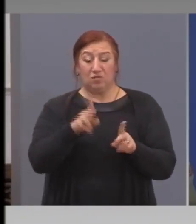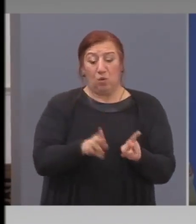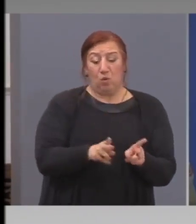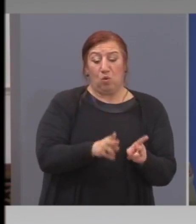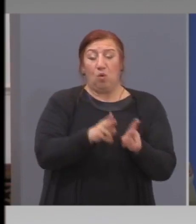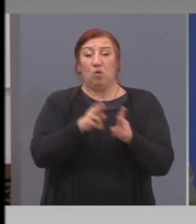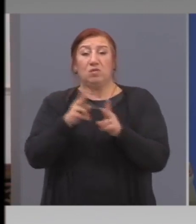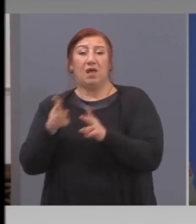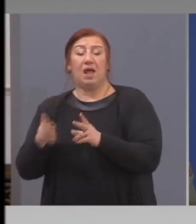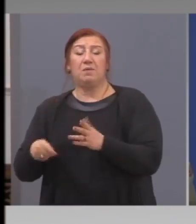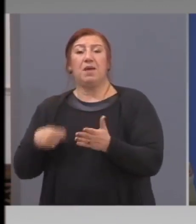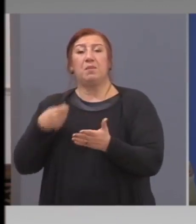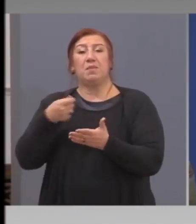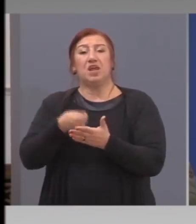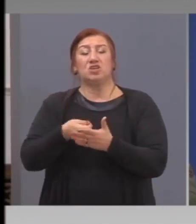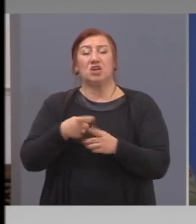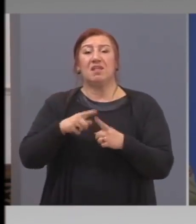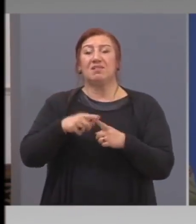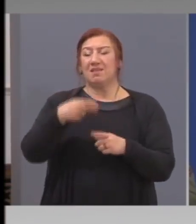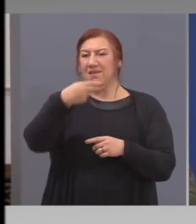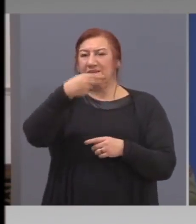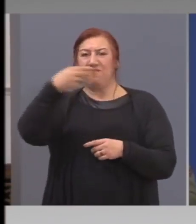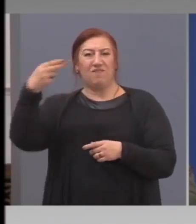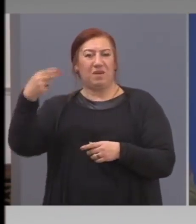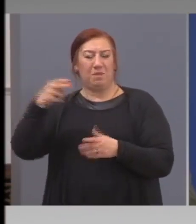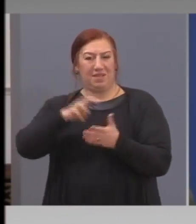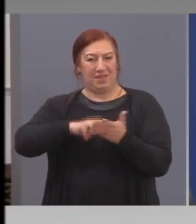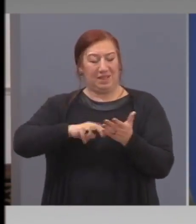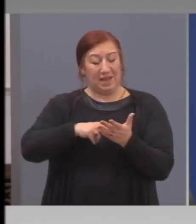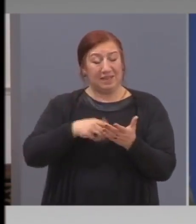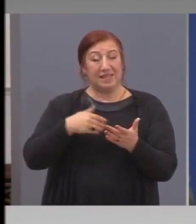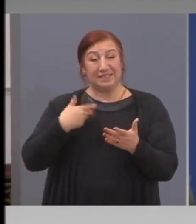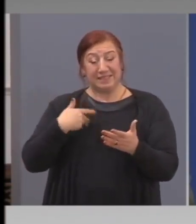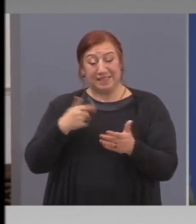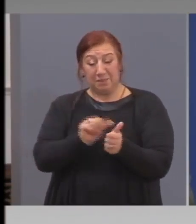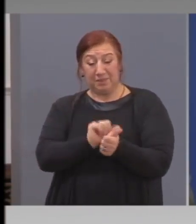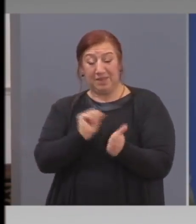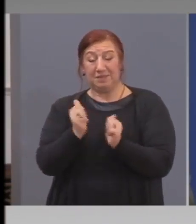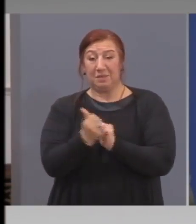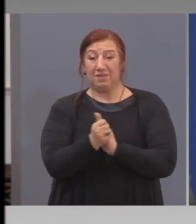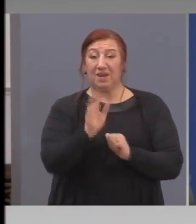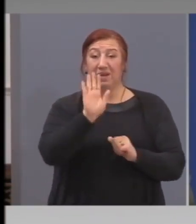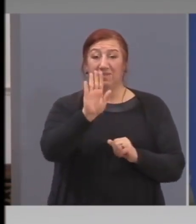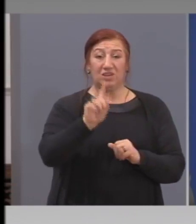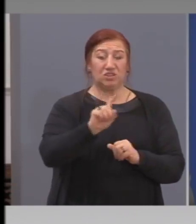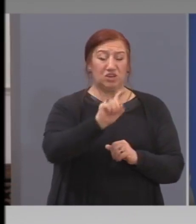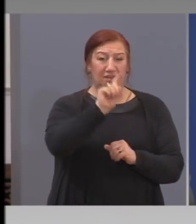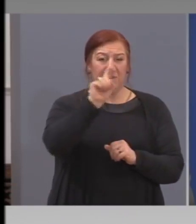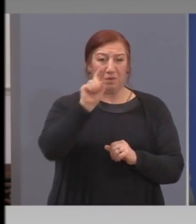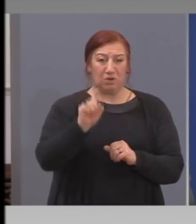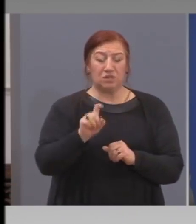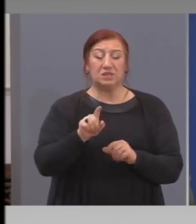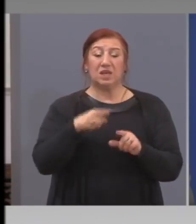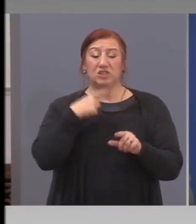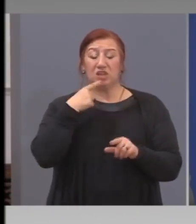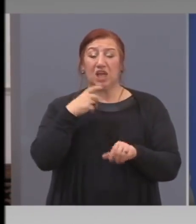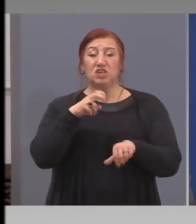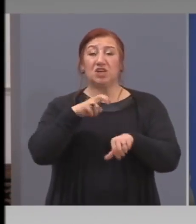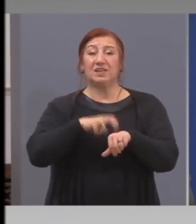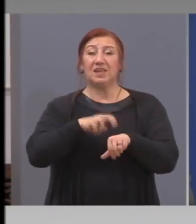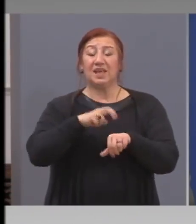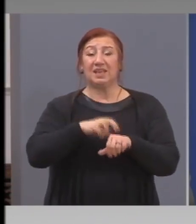корпоративни данъци. Бързам да изпреваря вашия въпрос, защо не отлагате ДДСМ и то ДДСМ не е данък на бизнес.